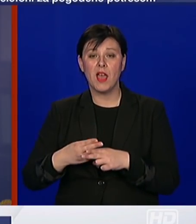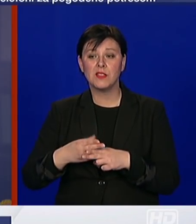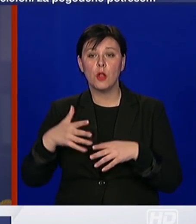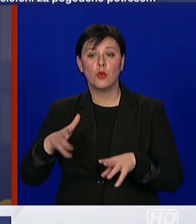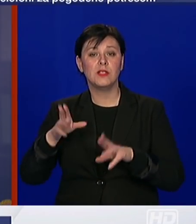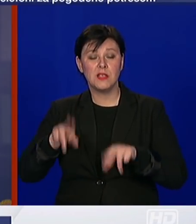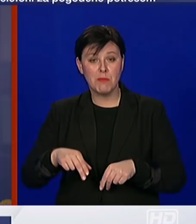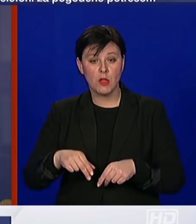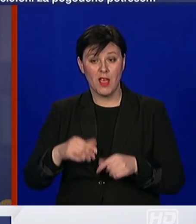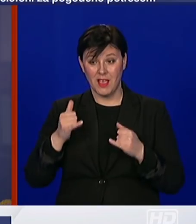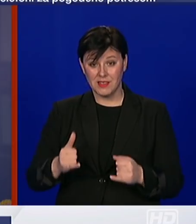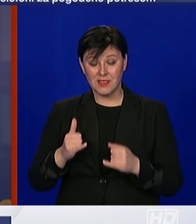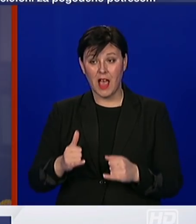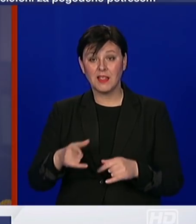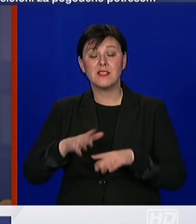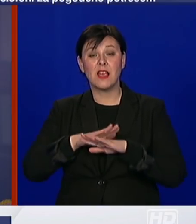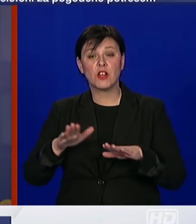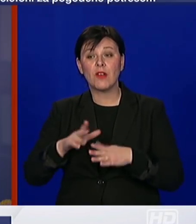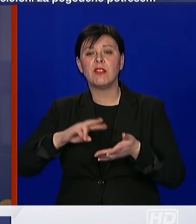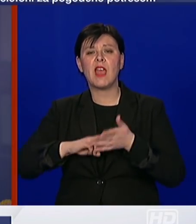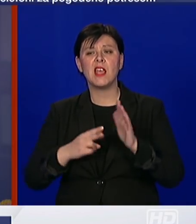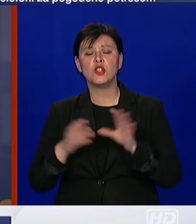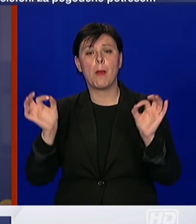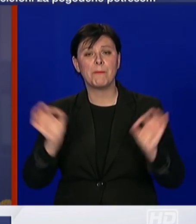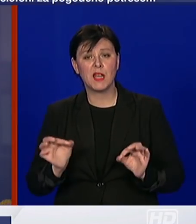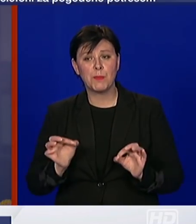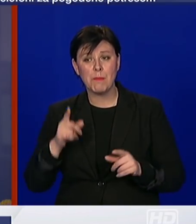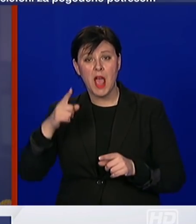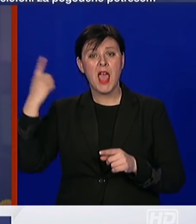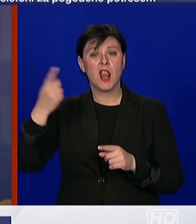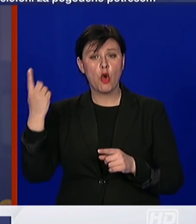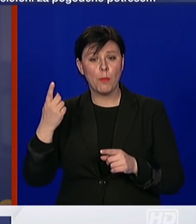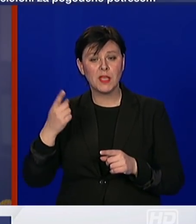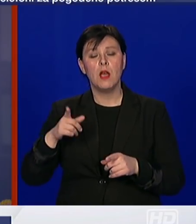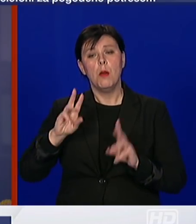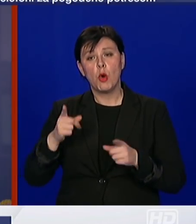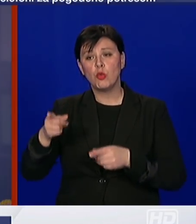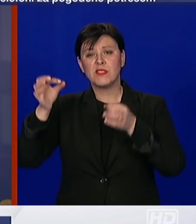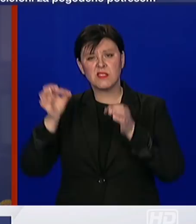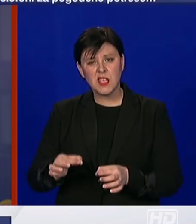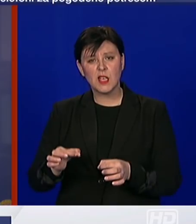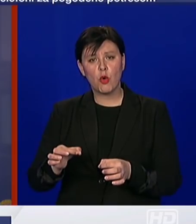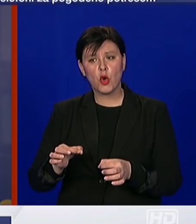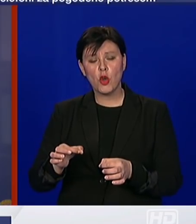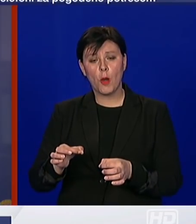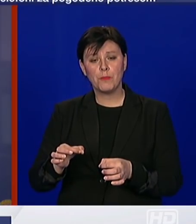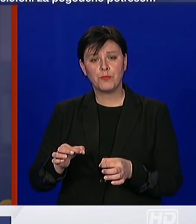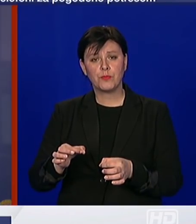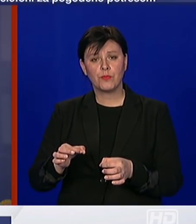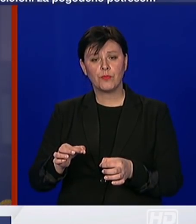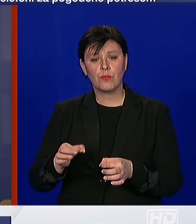S toga u ovom trenutku se završavaju tehničke pripreme tih letjelica da bi mogli sigurno i za posadu i za sve ostale